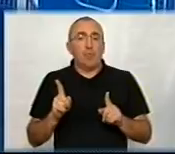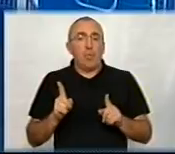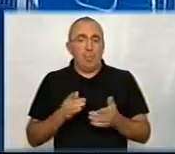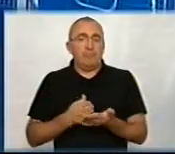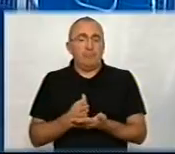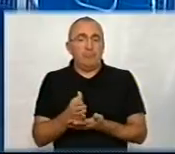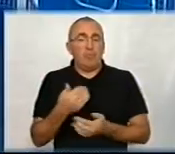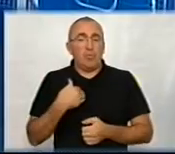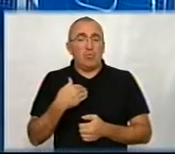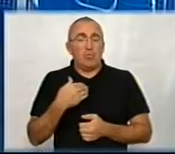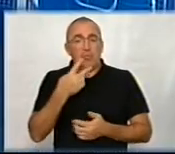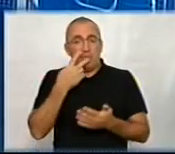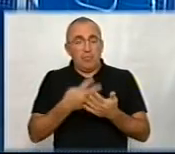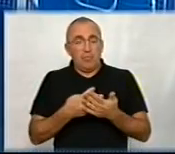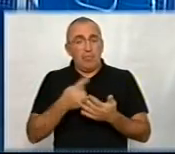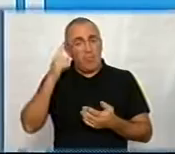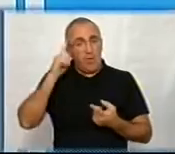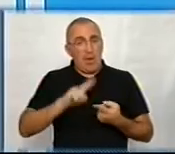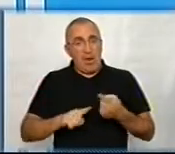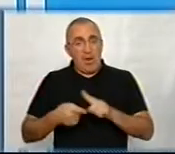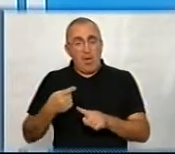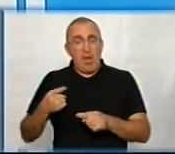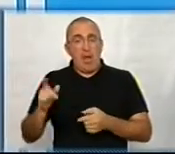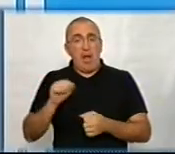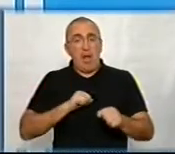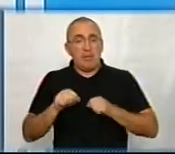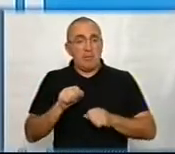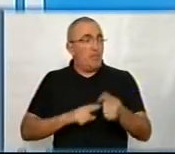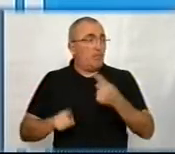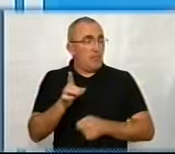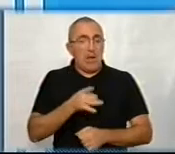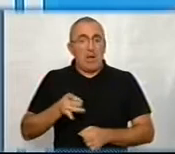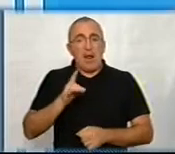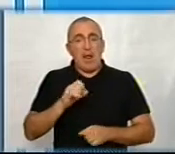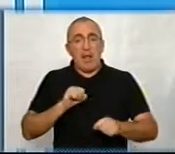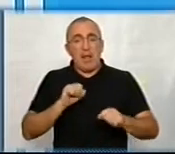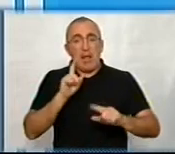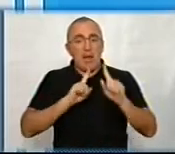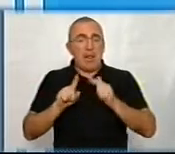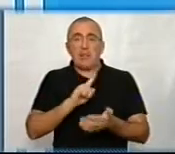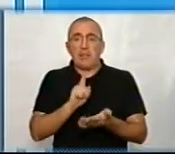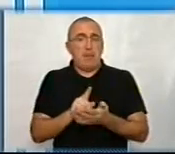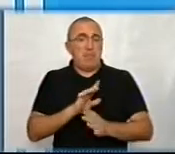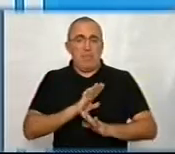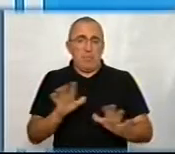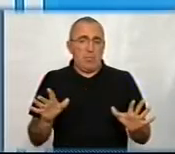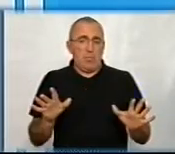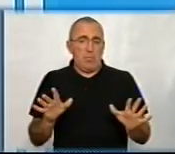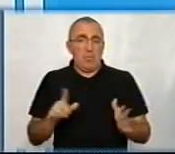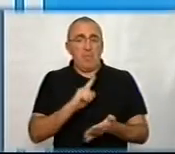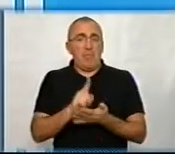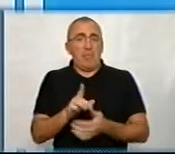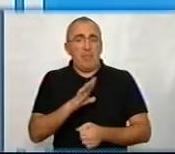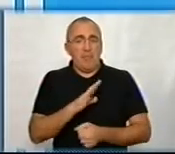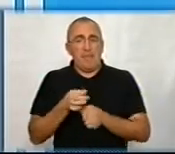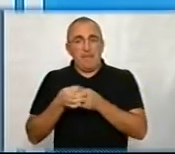Хочу би почати з того, що за логікою адмінреформи, так як вона планувалася, райрад, в принципі, не мало би бути. Тобто, мало би бути